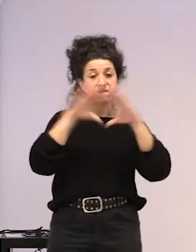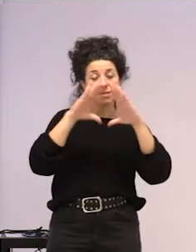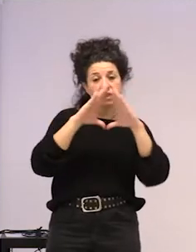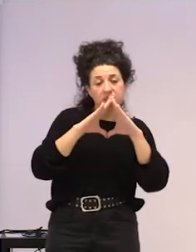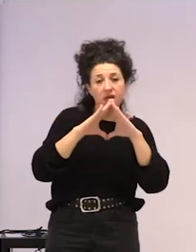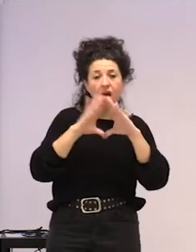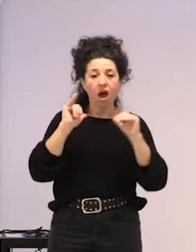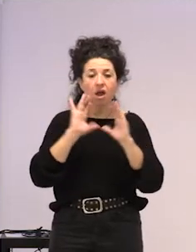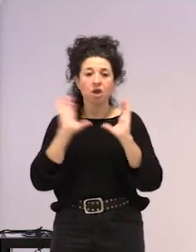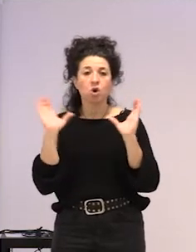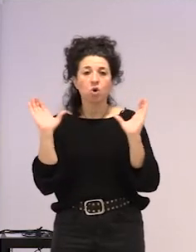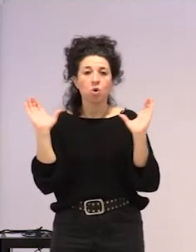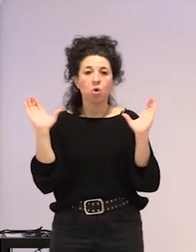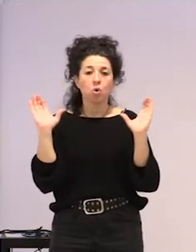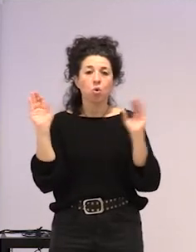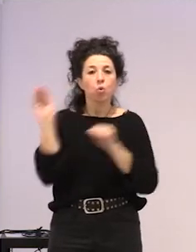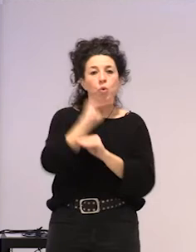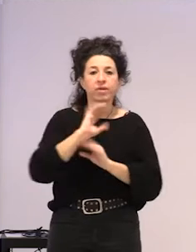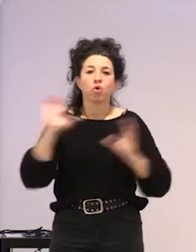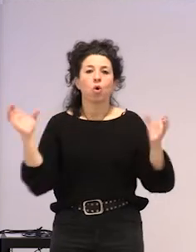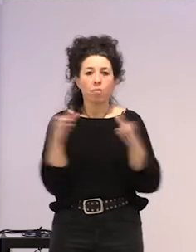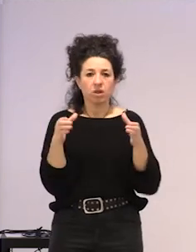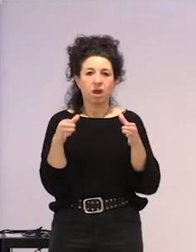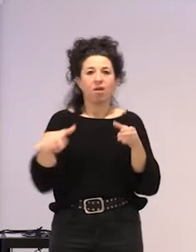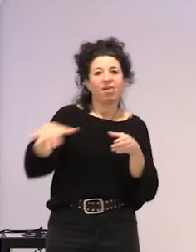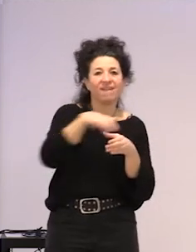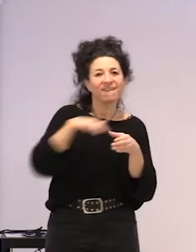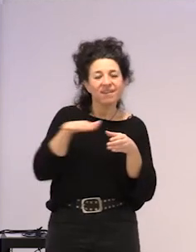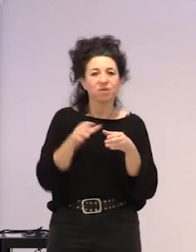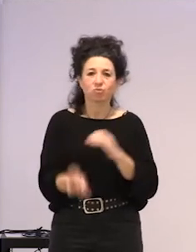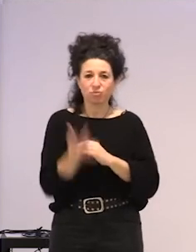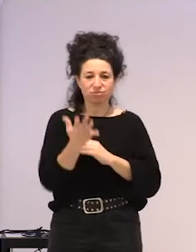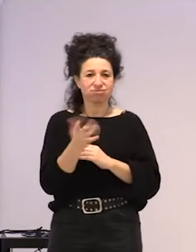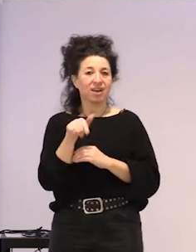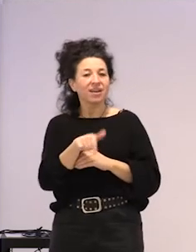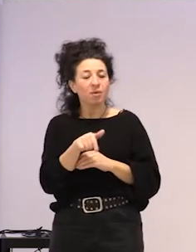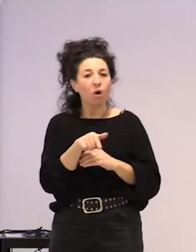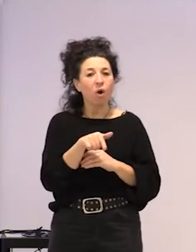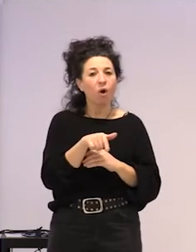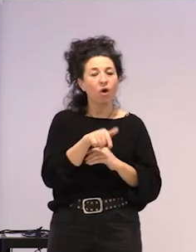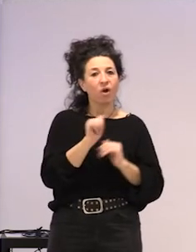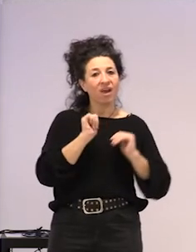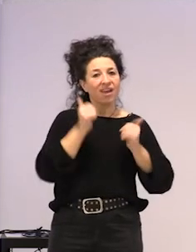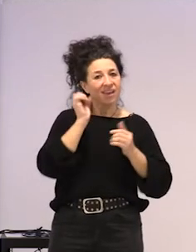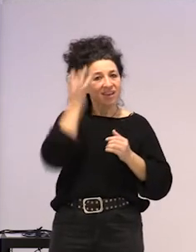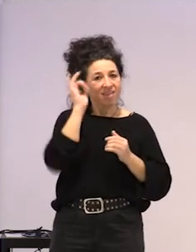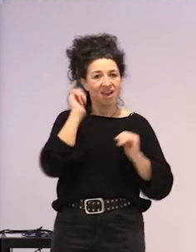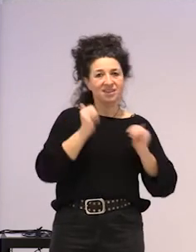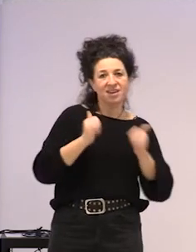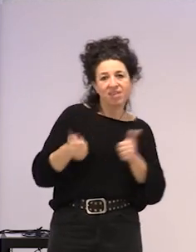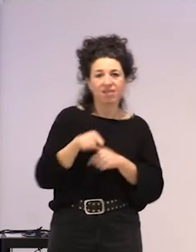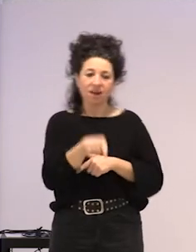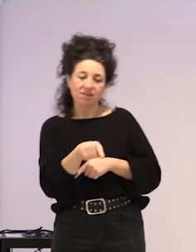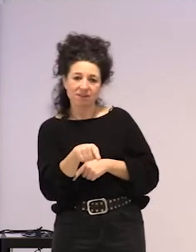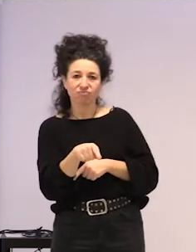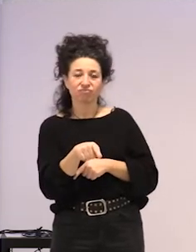zaintza komunitarioen gune hori, zortzen denean, ez, olako ekimenaik aipatu dituzte, eta esan dute, ba, jo,